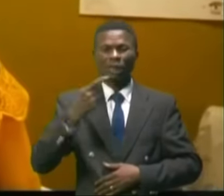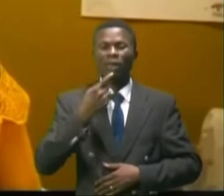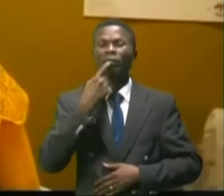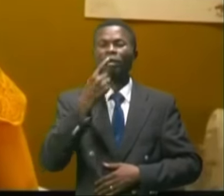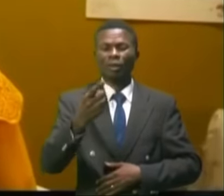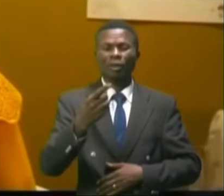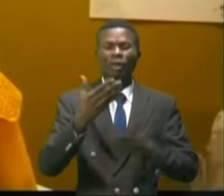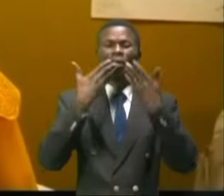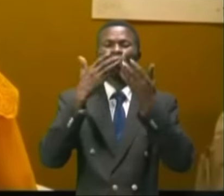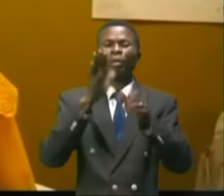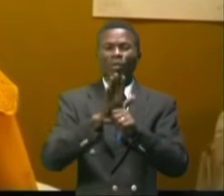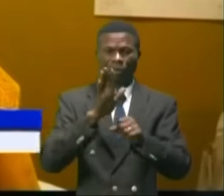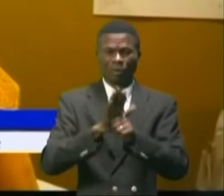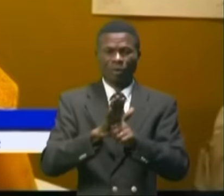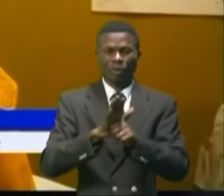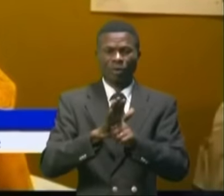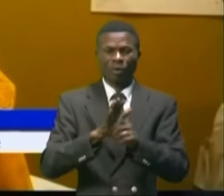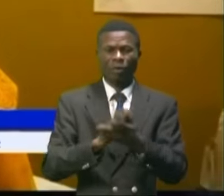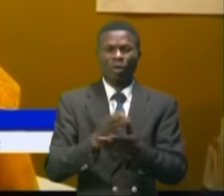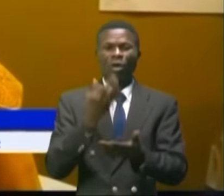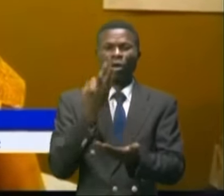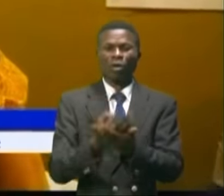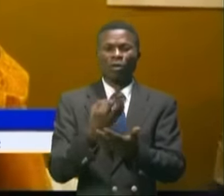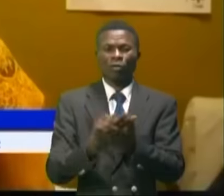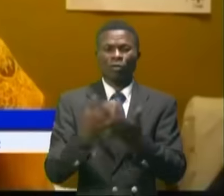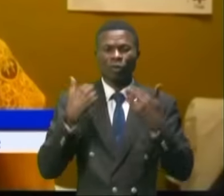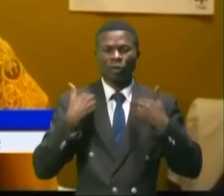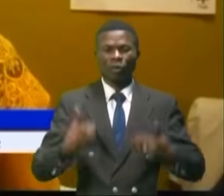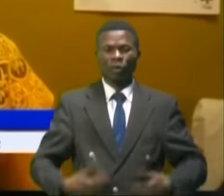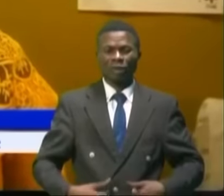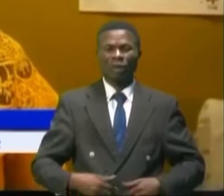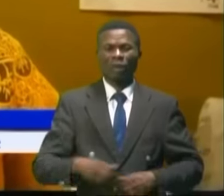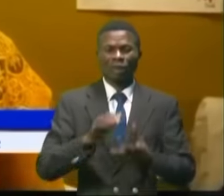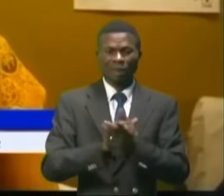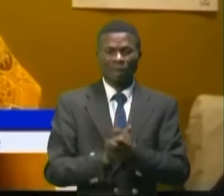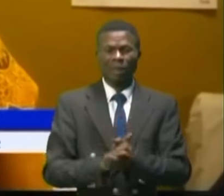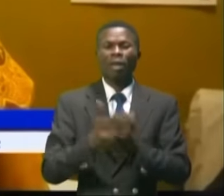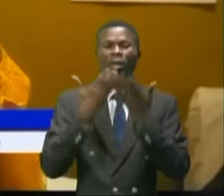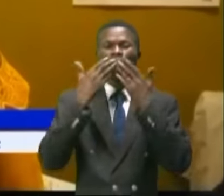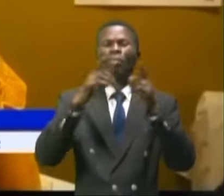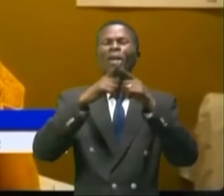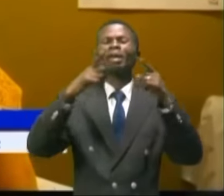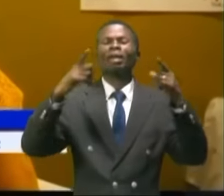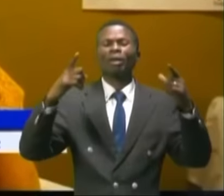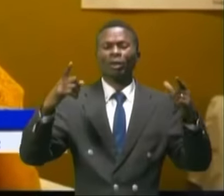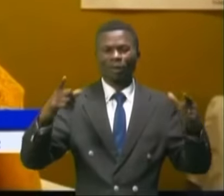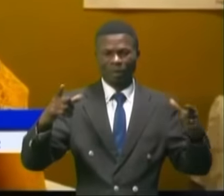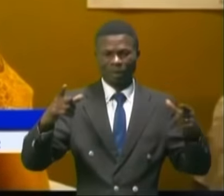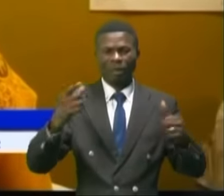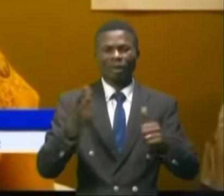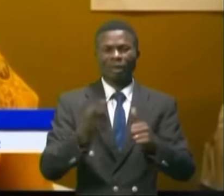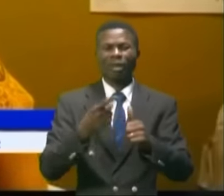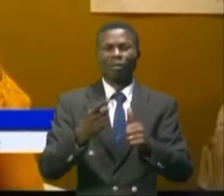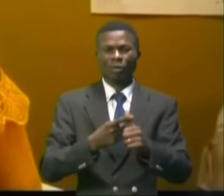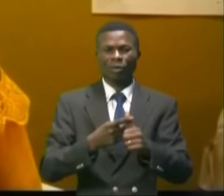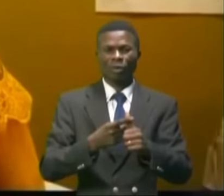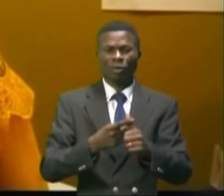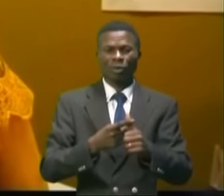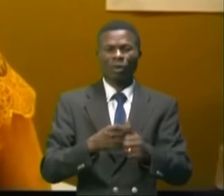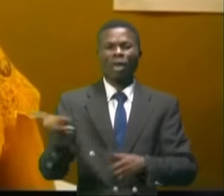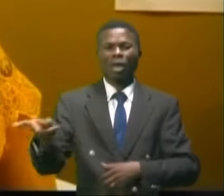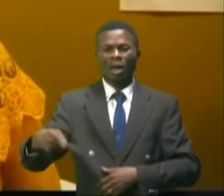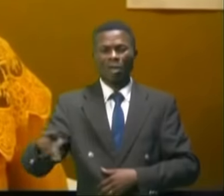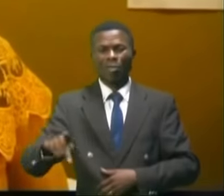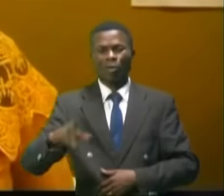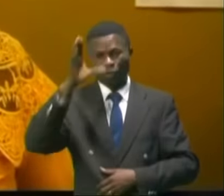Nous disons merci au fonds la Convention de la Santé, et nous disons grand merci à la province.